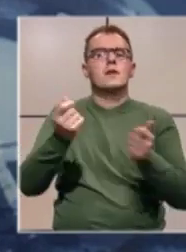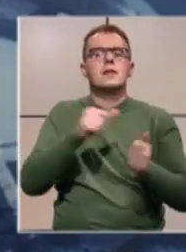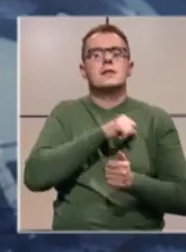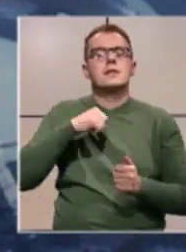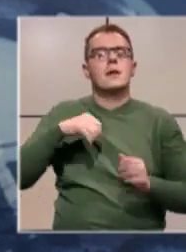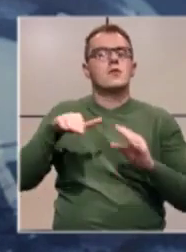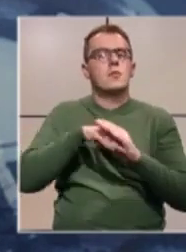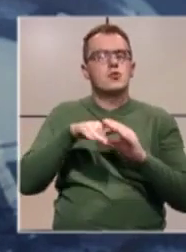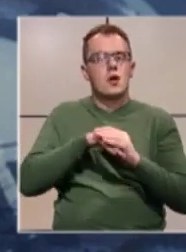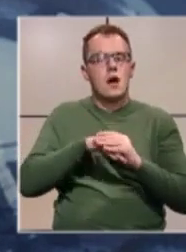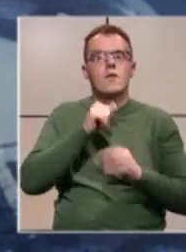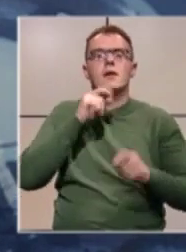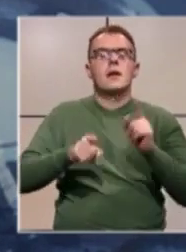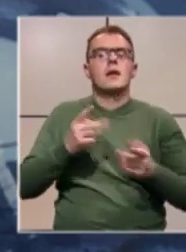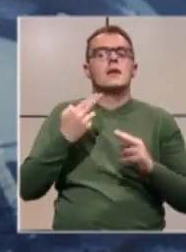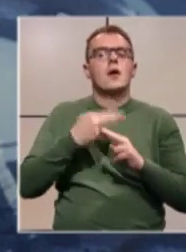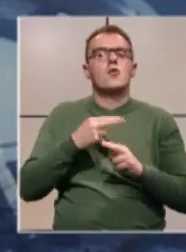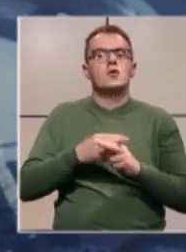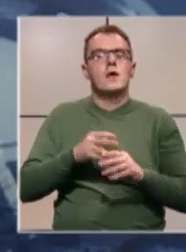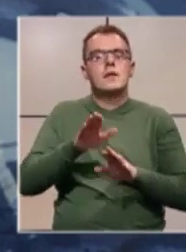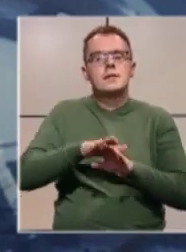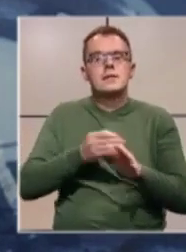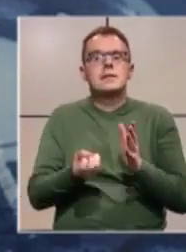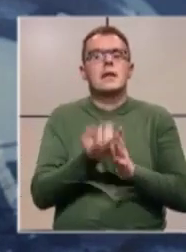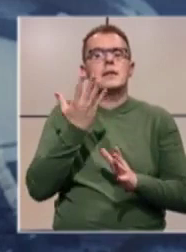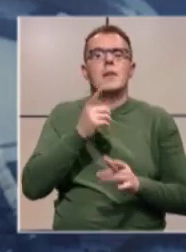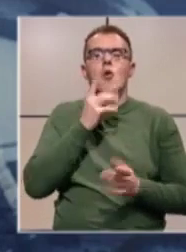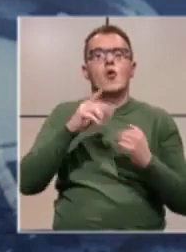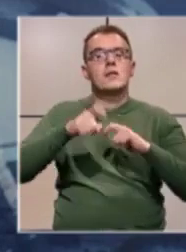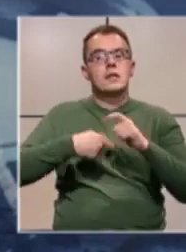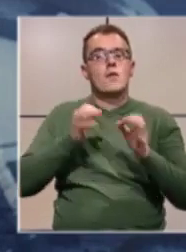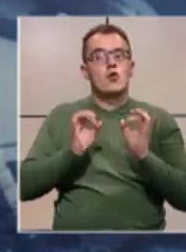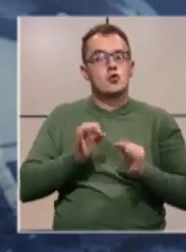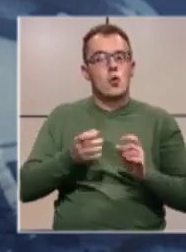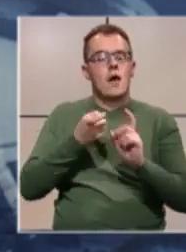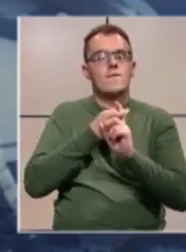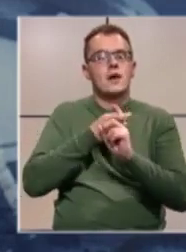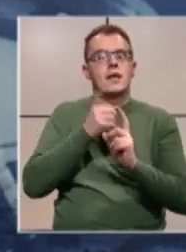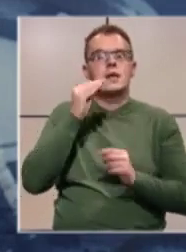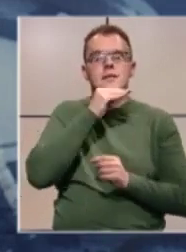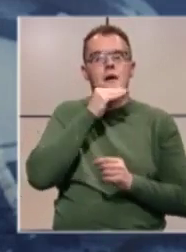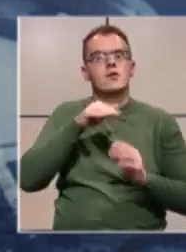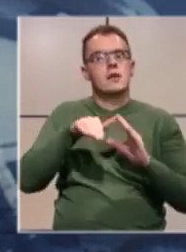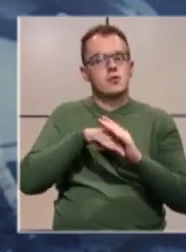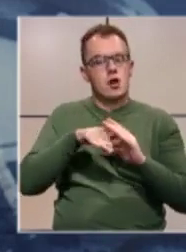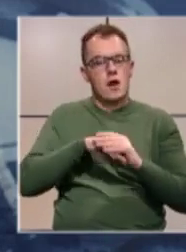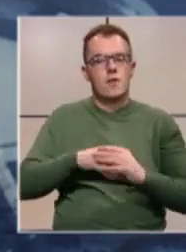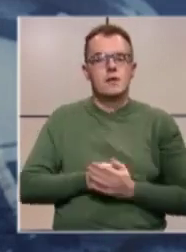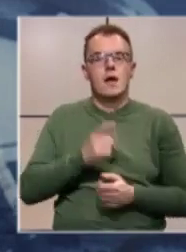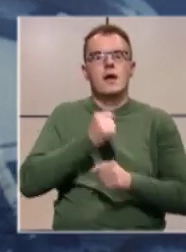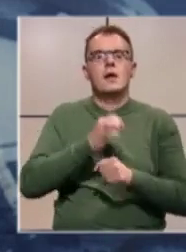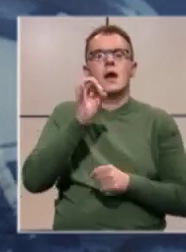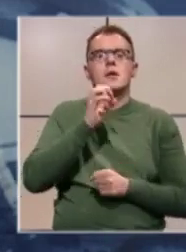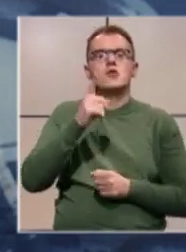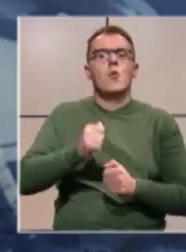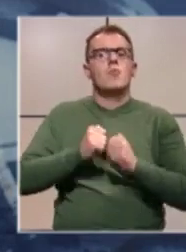samozapošljavanja ili takozvani start-up za koji sredstvo osigurava Federalni zavod za zapošljavanje. Radi